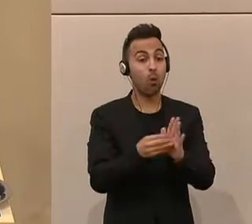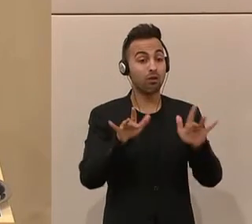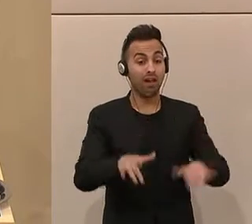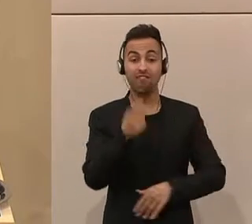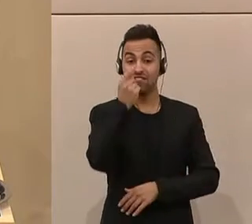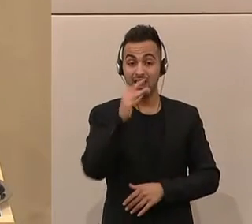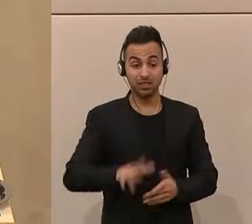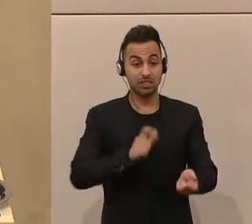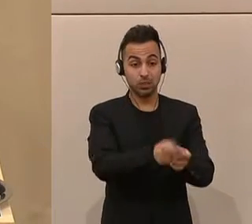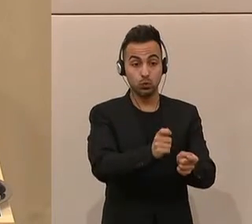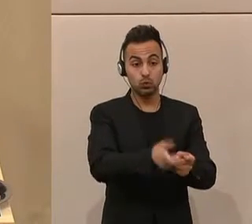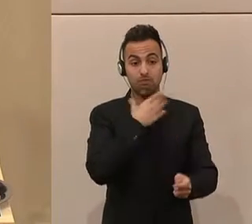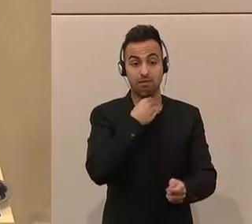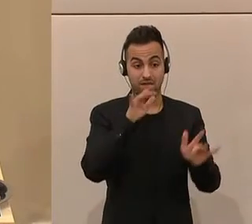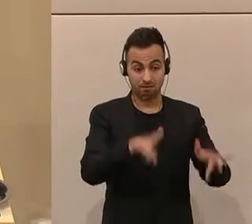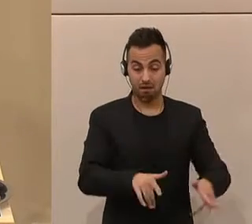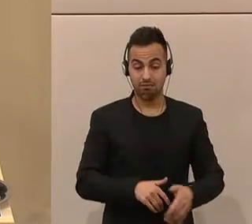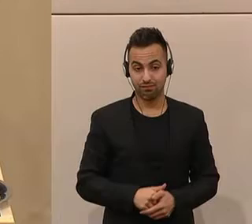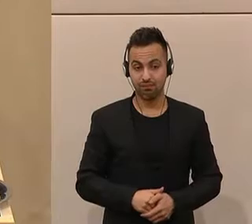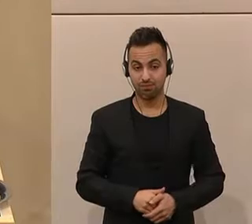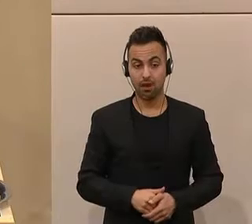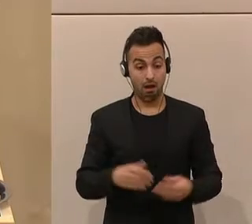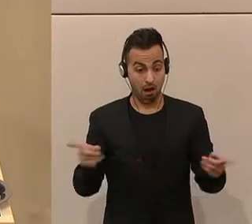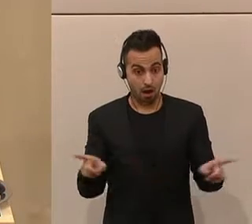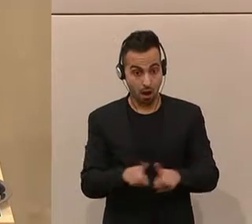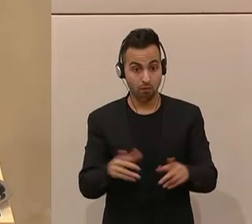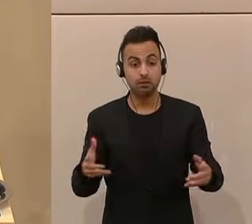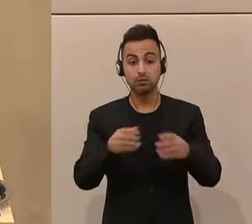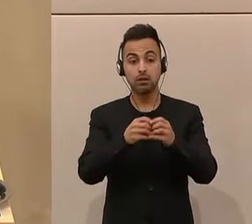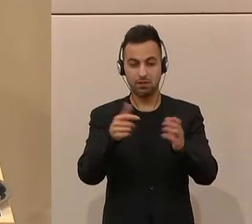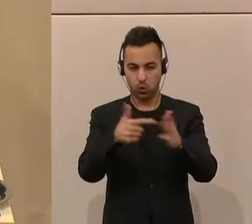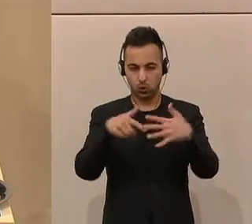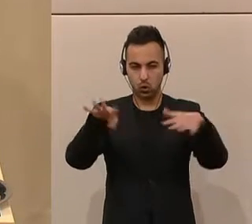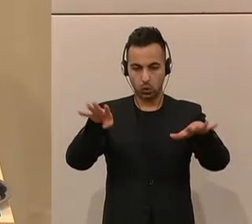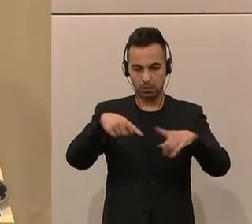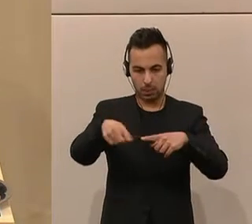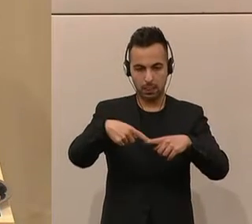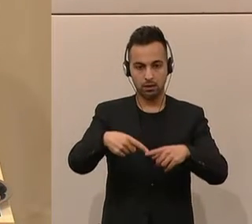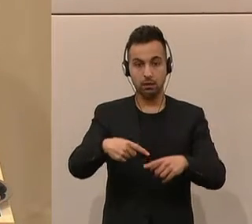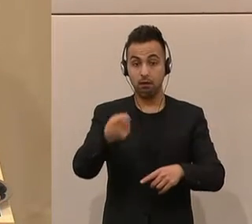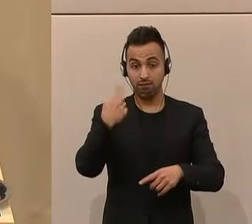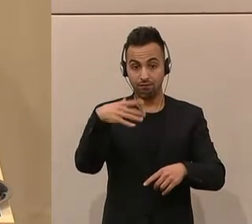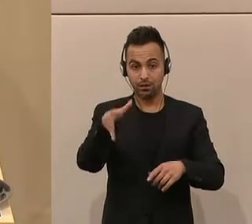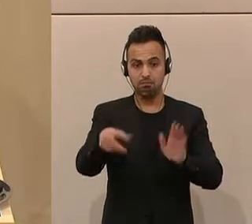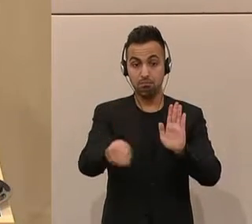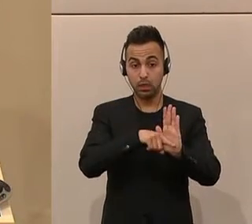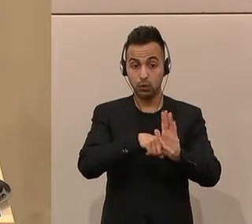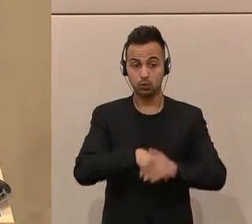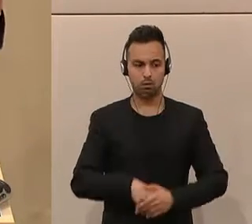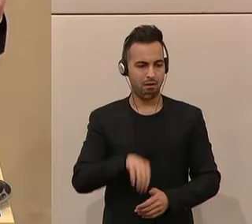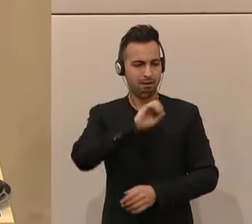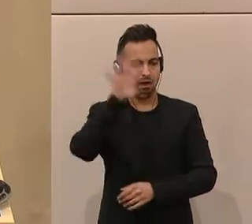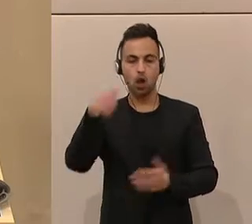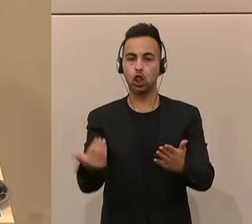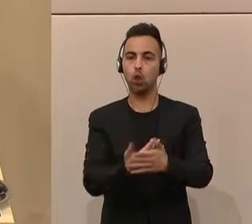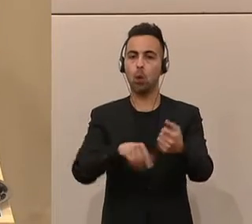Finanzierungsbedarf. Wahr ist auch, dass es strukturell 2019 ein Minus gibt. Natürlich ist